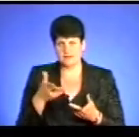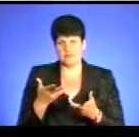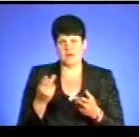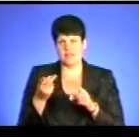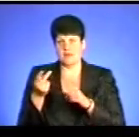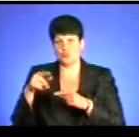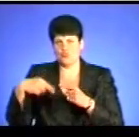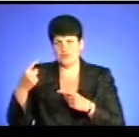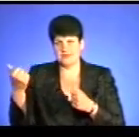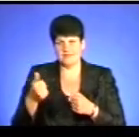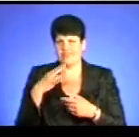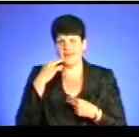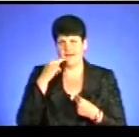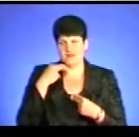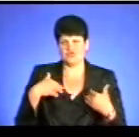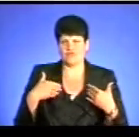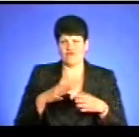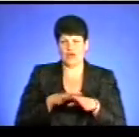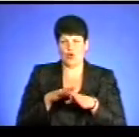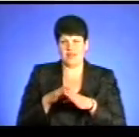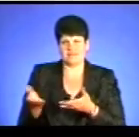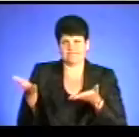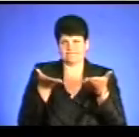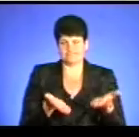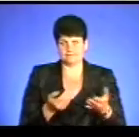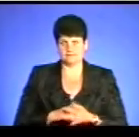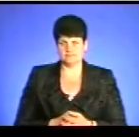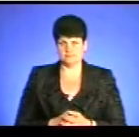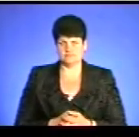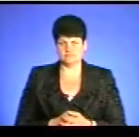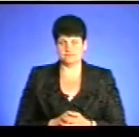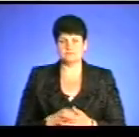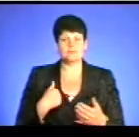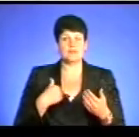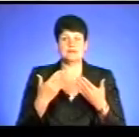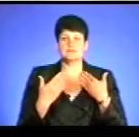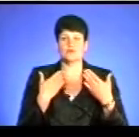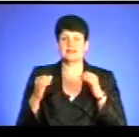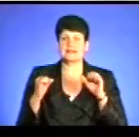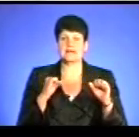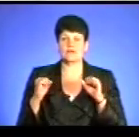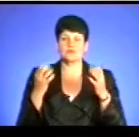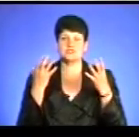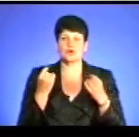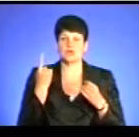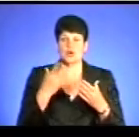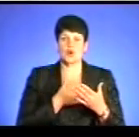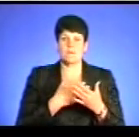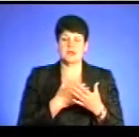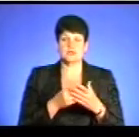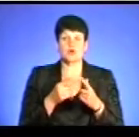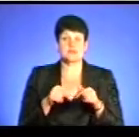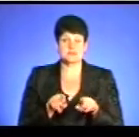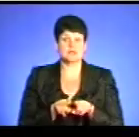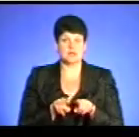не найкращих виконавців на теренах нашого краю. Ми поспілкувалися з керівником ще однієї громадської організації, які